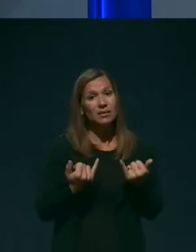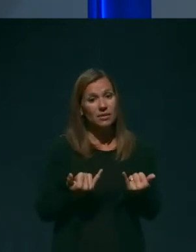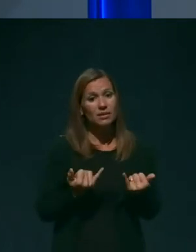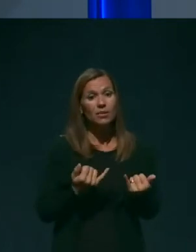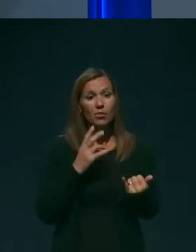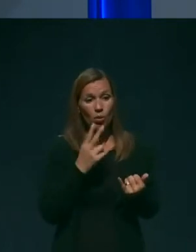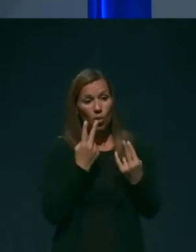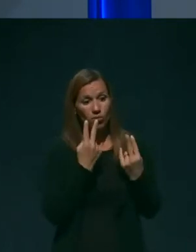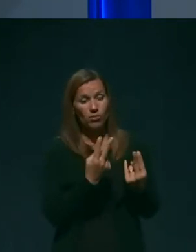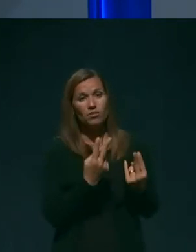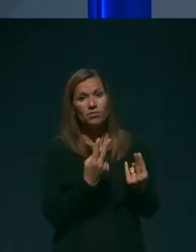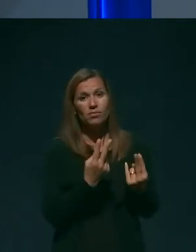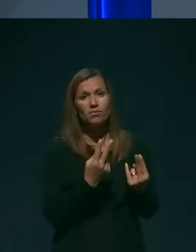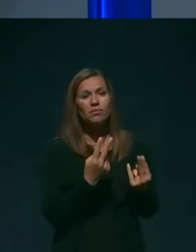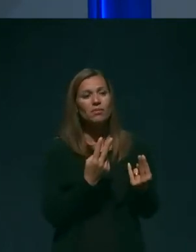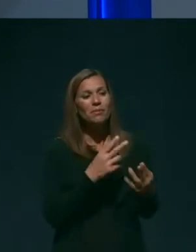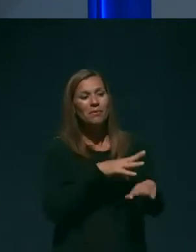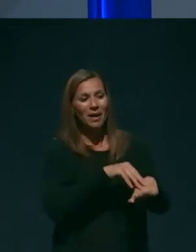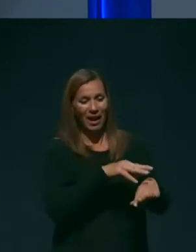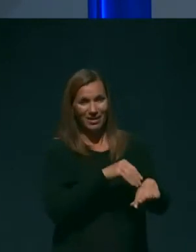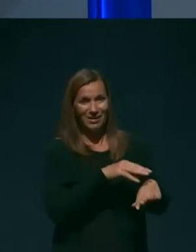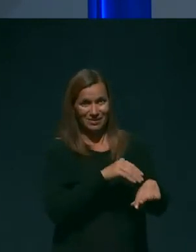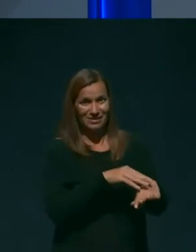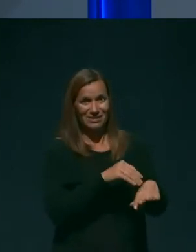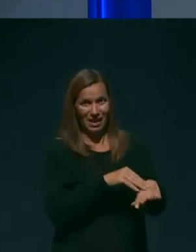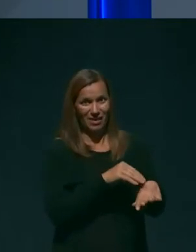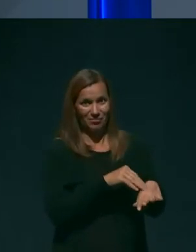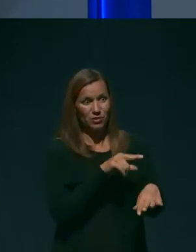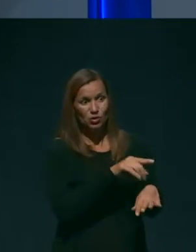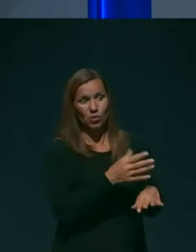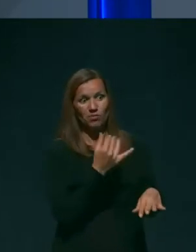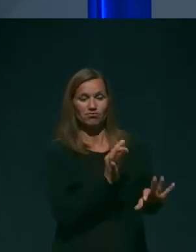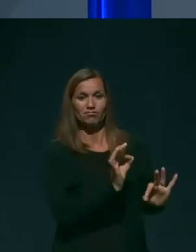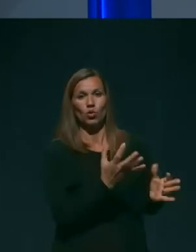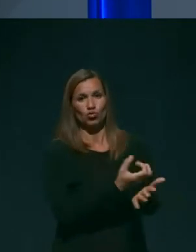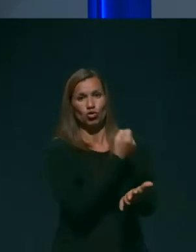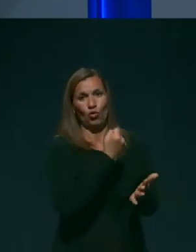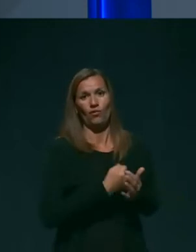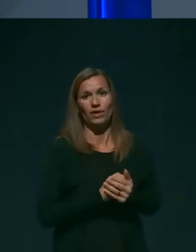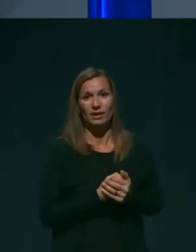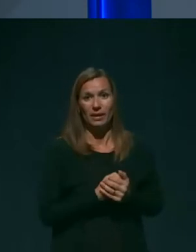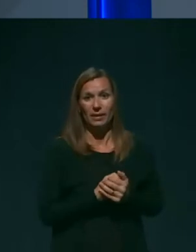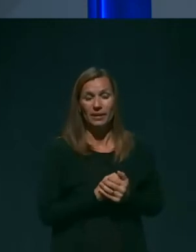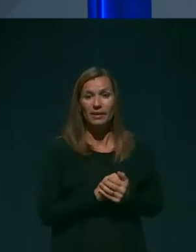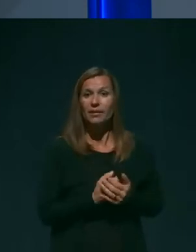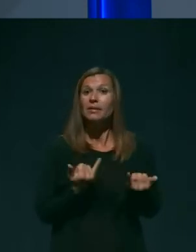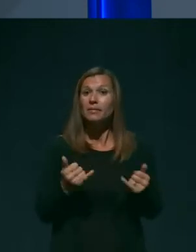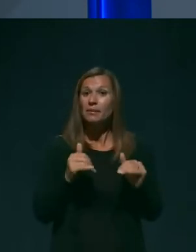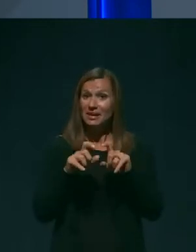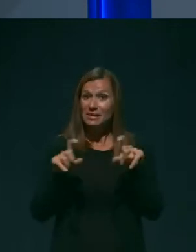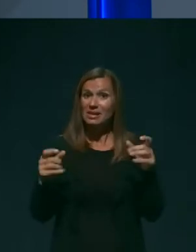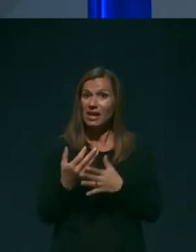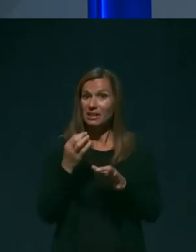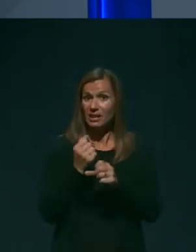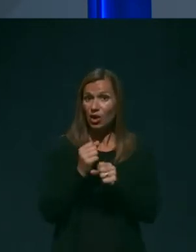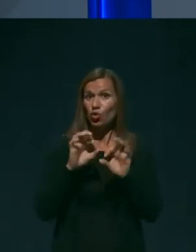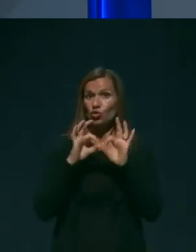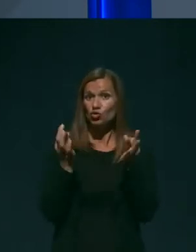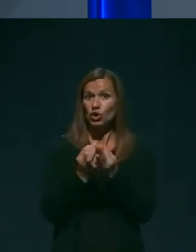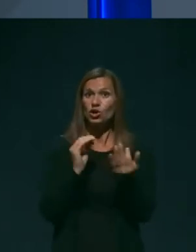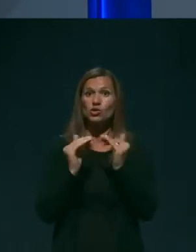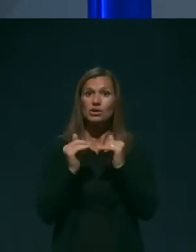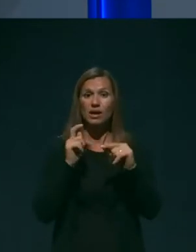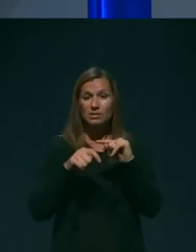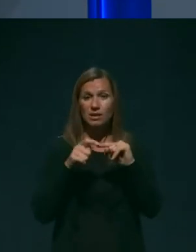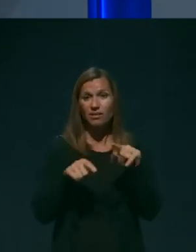praks, ki so se dosedaj pokazale za učinkovite. Trenutno na Ministrstvu za delo, družino, socijalne zadeve in